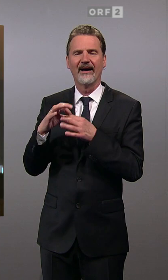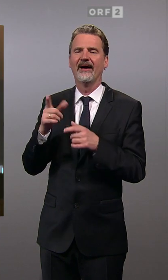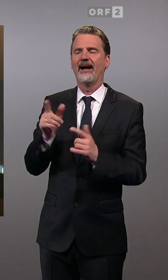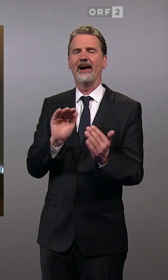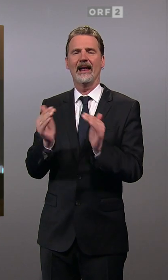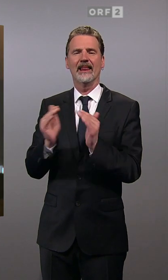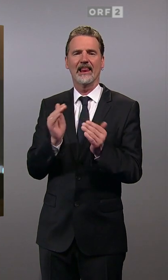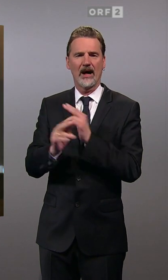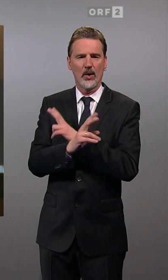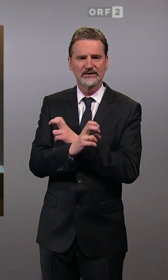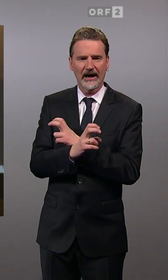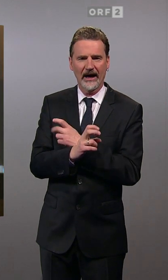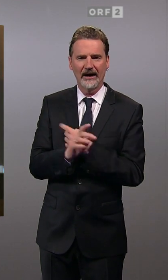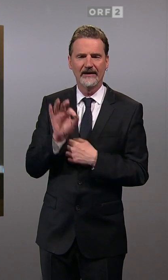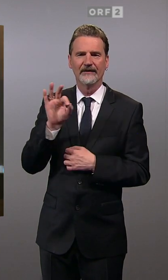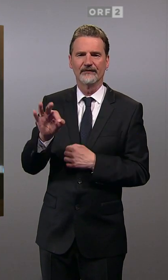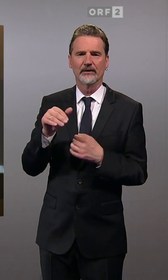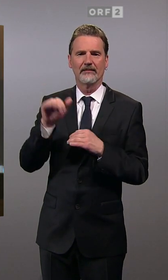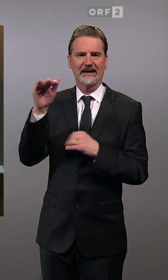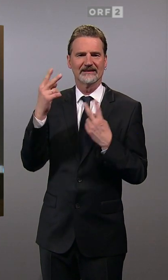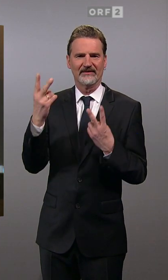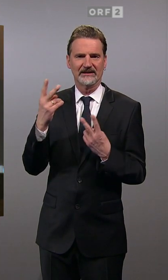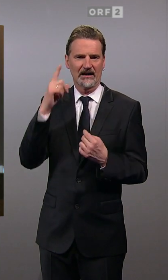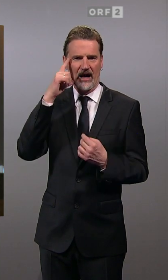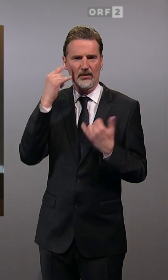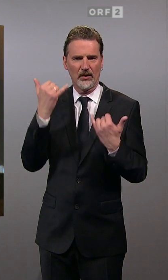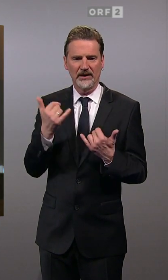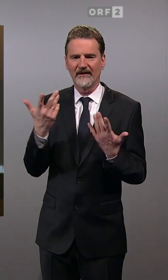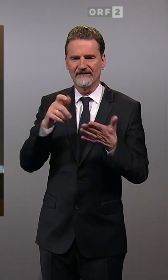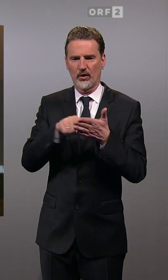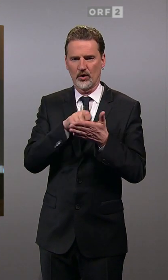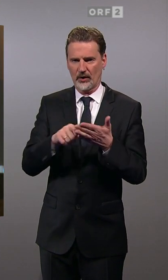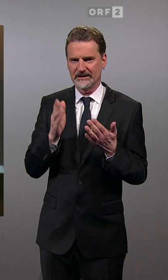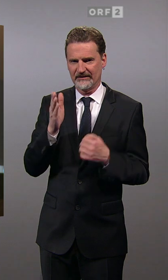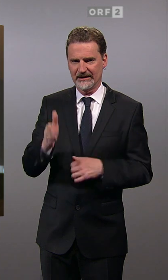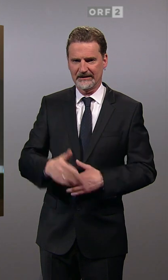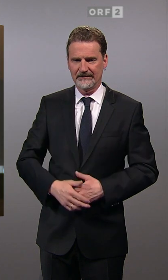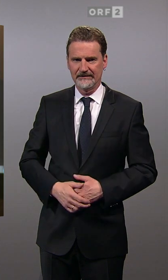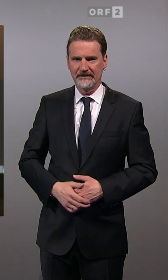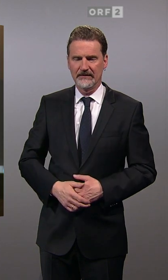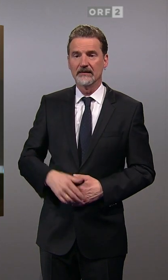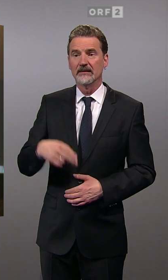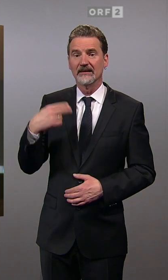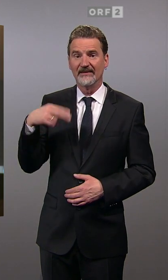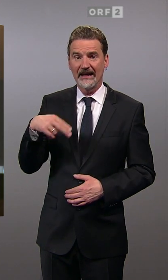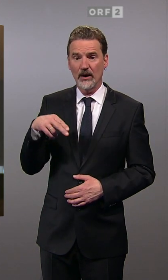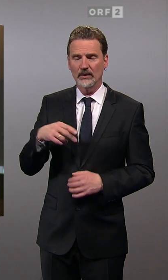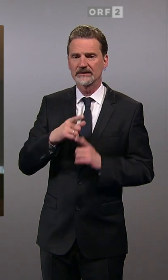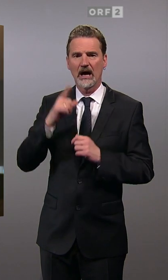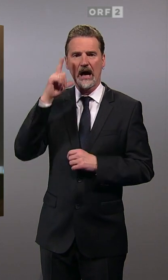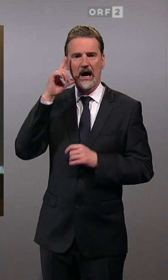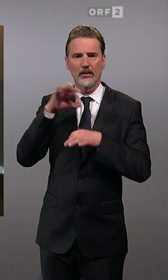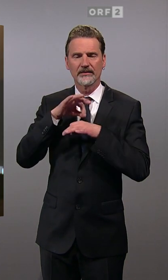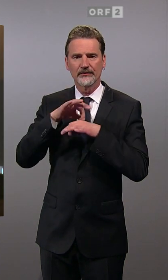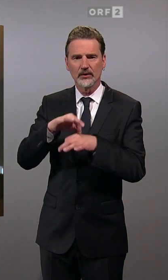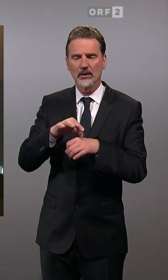dass das für sie entscheidend heute sein wird, wo sie ihr Kreuz machen. Die Neos haben ein eindeutiges Ziel, sie wollen